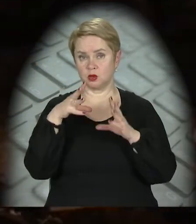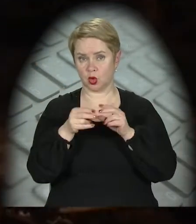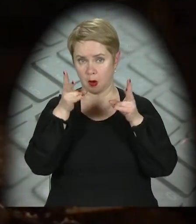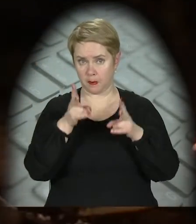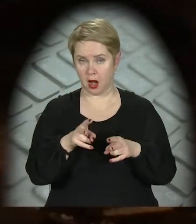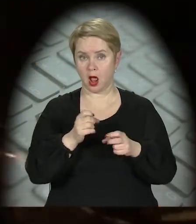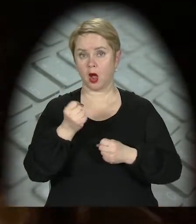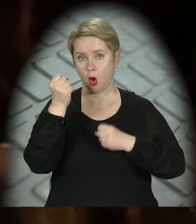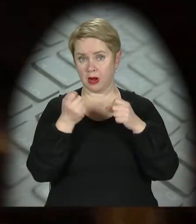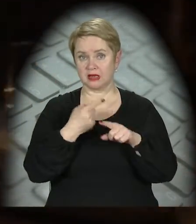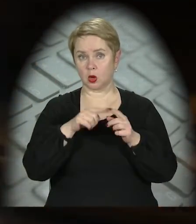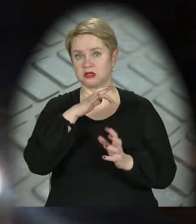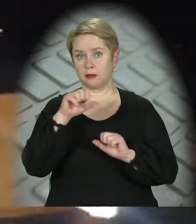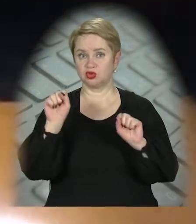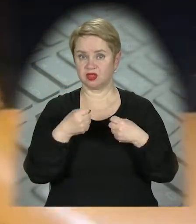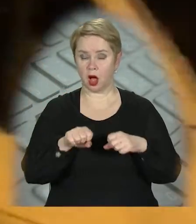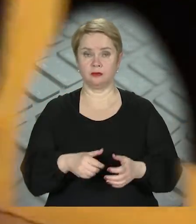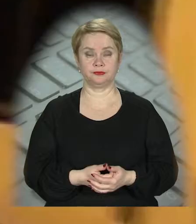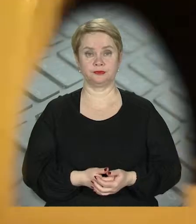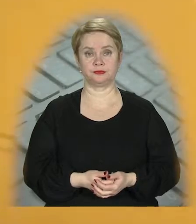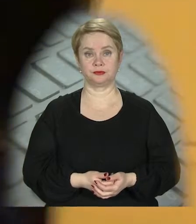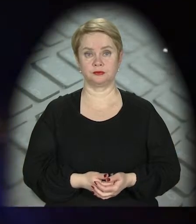постраждала її кермувальниця, яку забрала швидка.